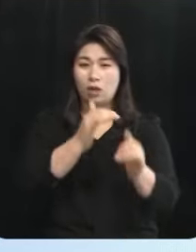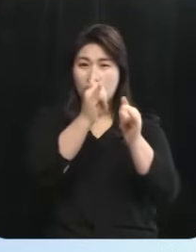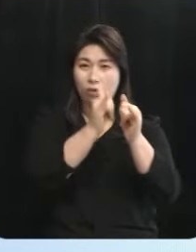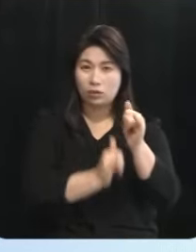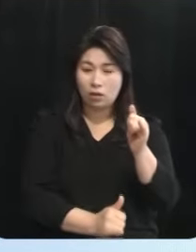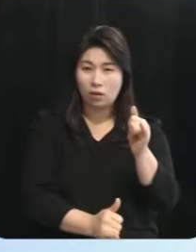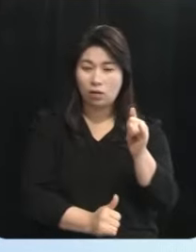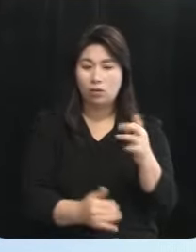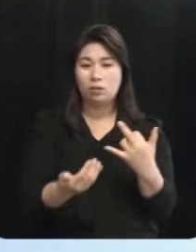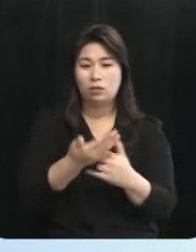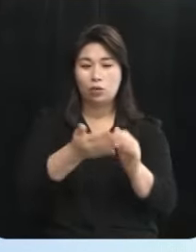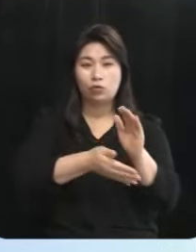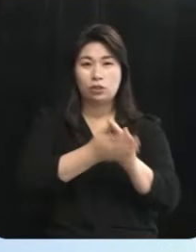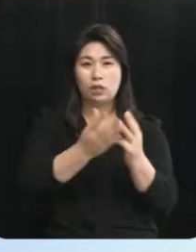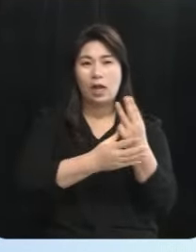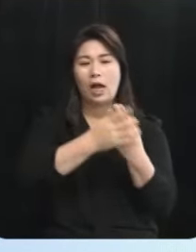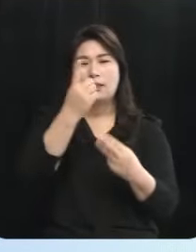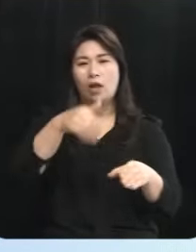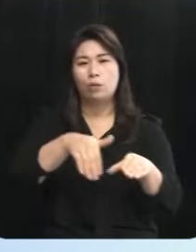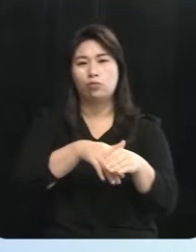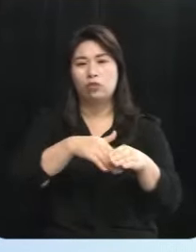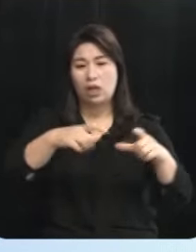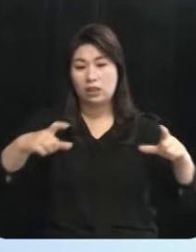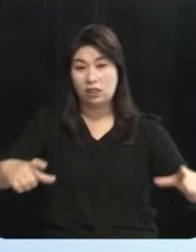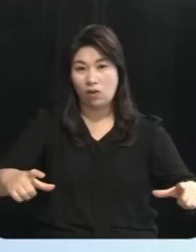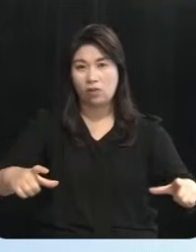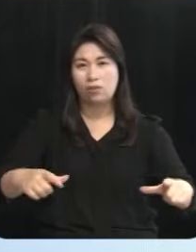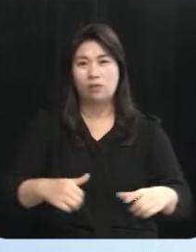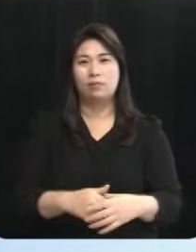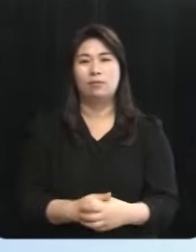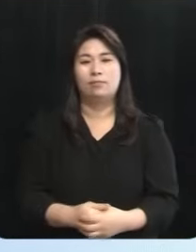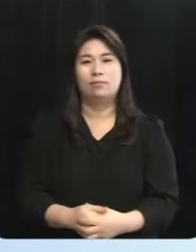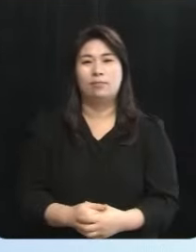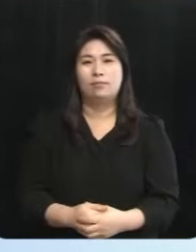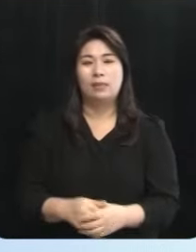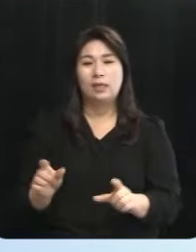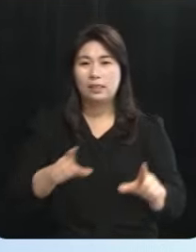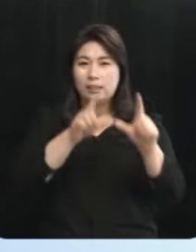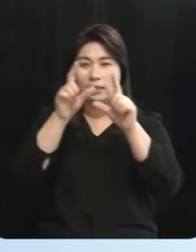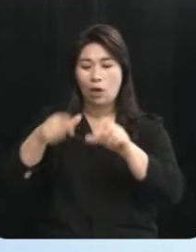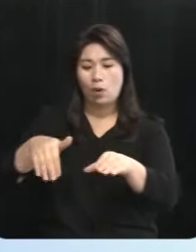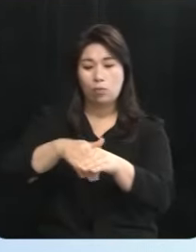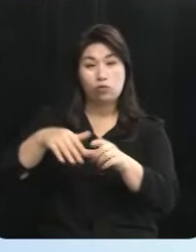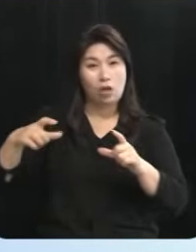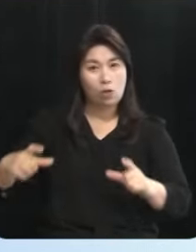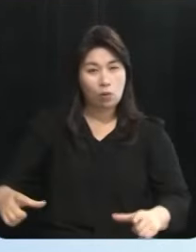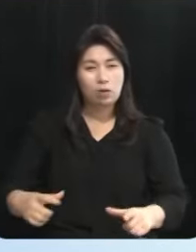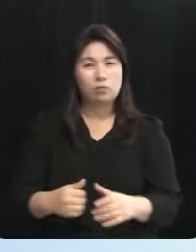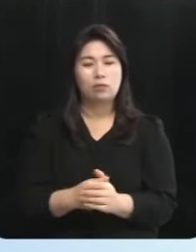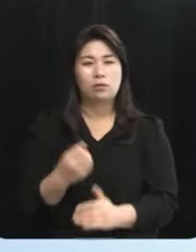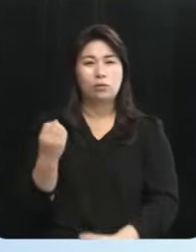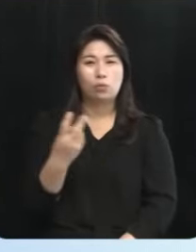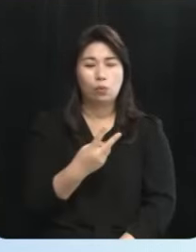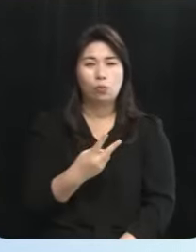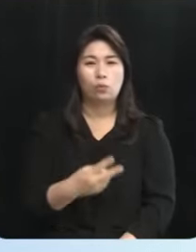제주시가 하나의 문화권으로 지내왔던 점 그리고 생활 문화권 그리고